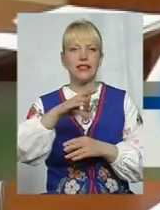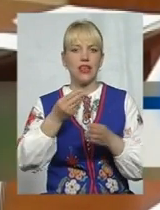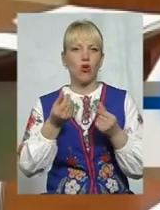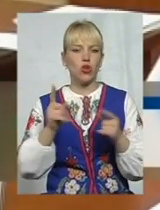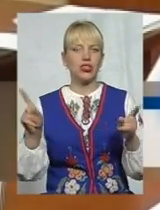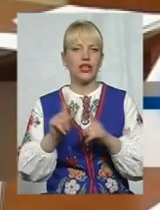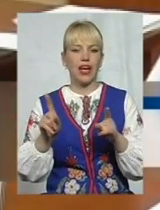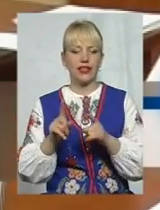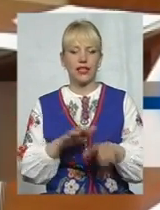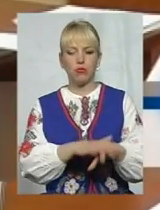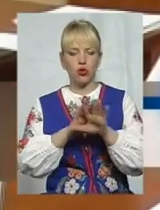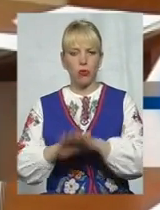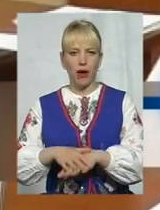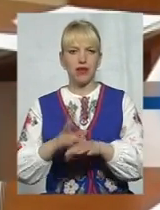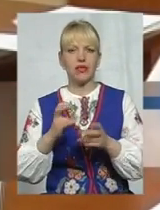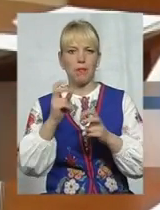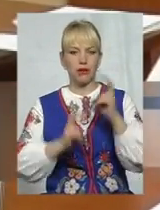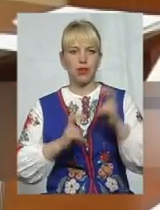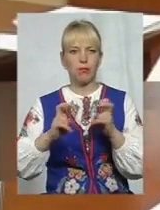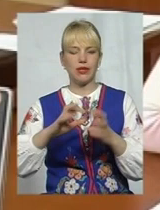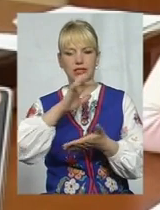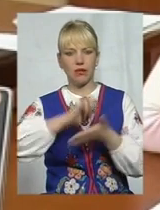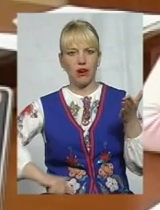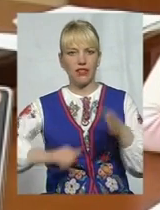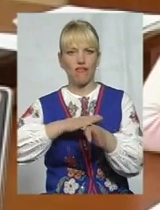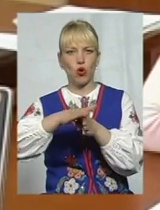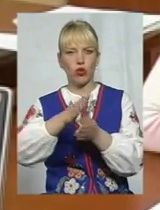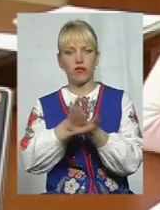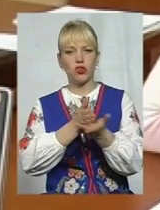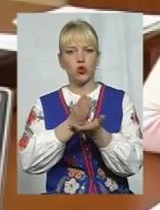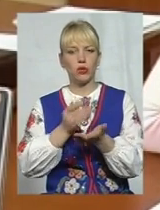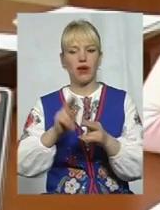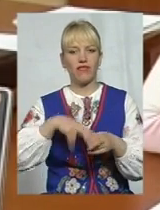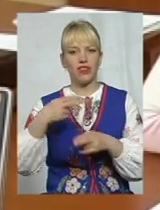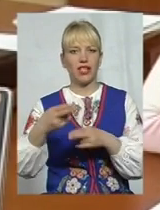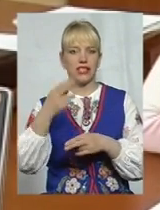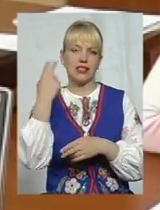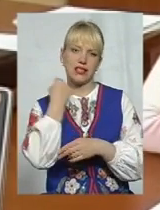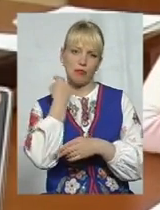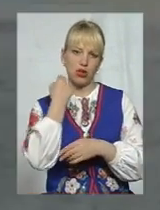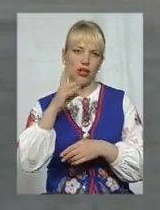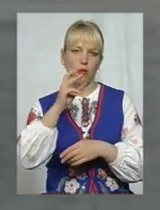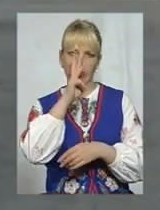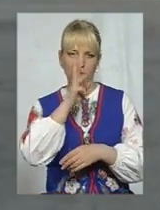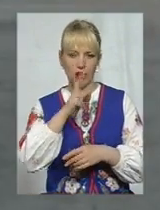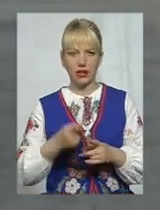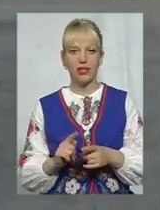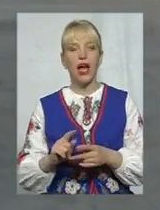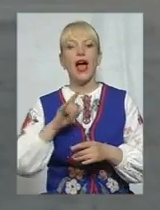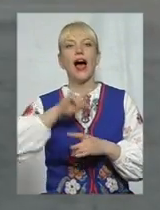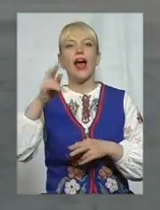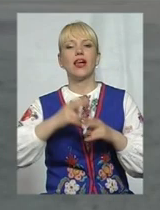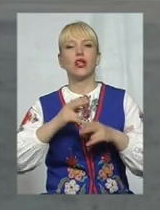поступають на рахунок підприємства, вони знімаються органами виконавчої служби і похищаються за боргованість по заробітній платі. Аеродром, що